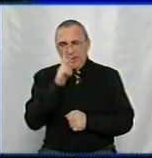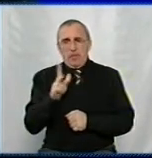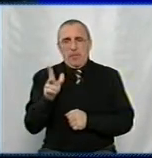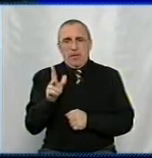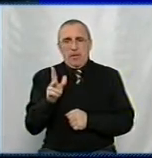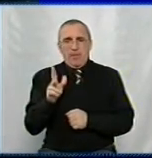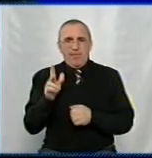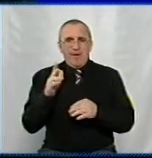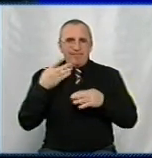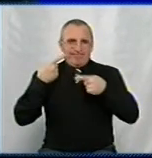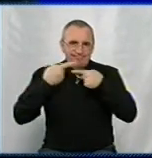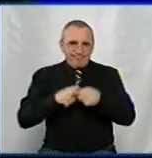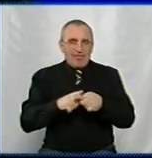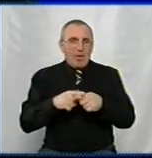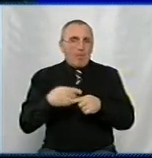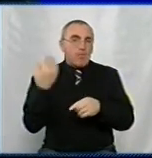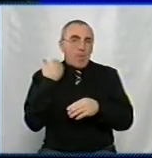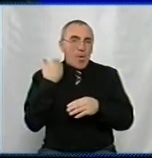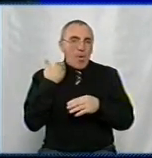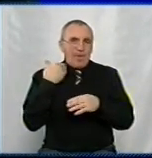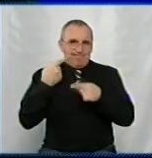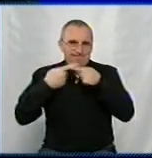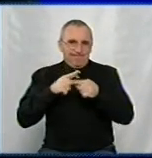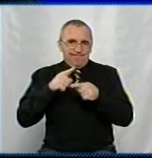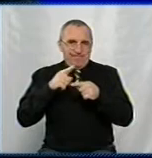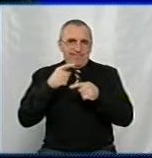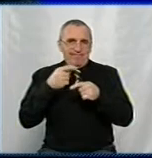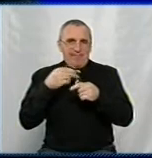реструктуризувати йому цю заборгованість. Але, вибачте,